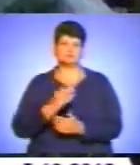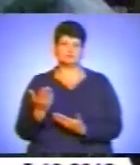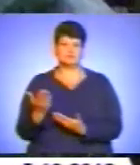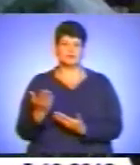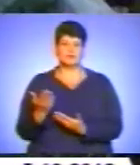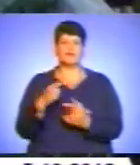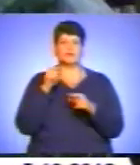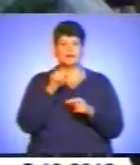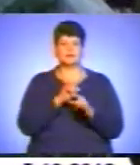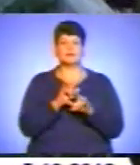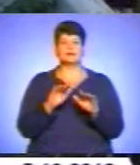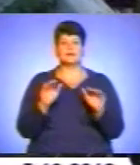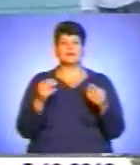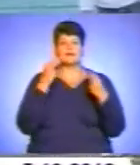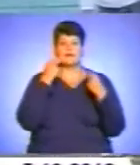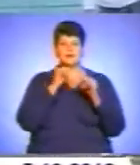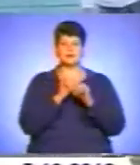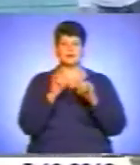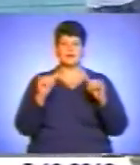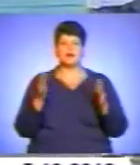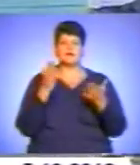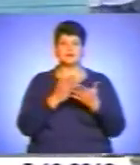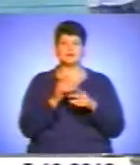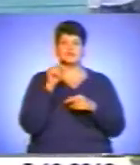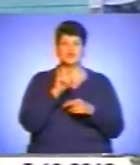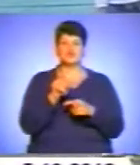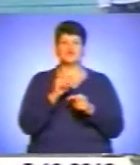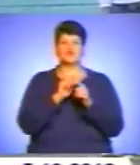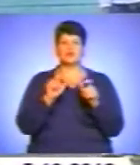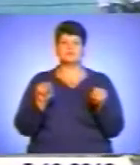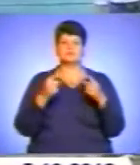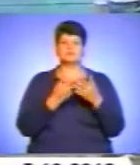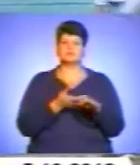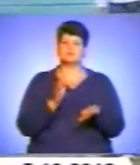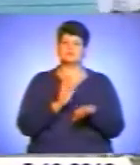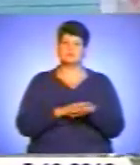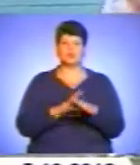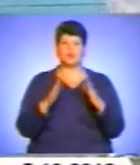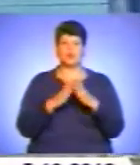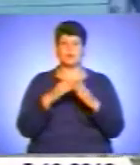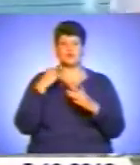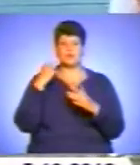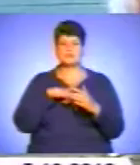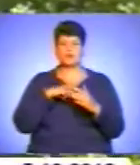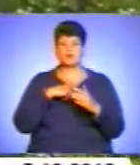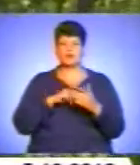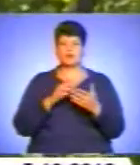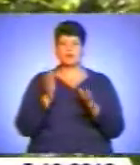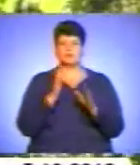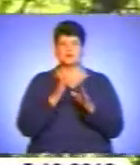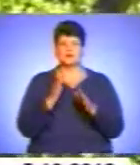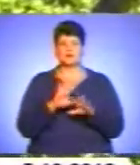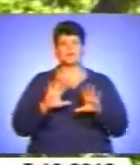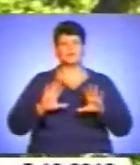Так дитина краще розвиватиметься. Проте є дещо, що в школі створити важко. Домашню психологічну атмосферу, яка не втомлює,